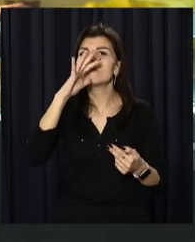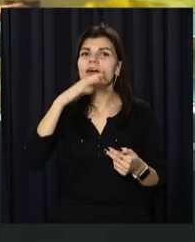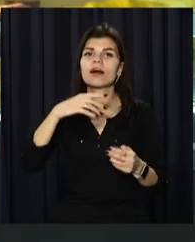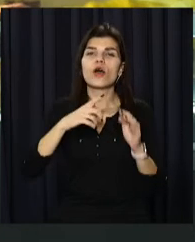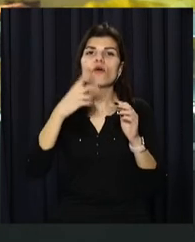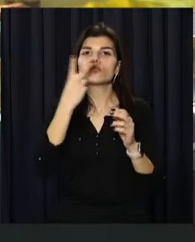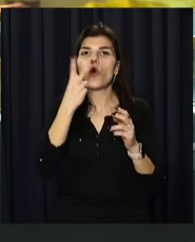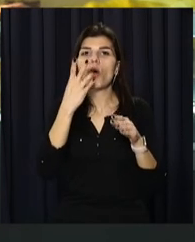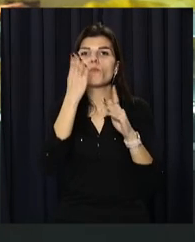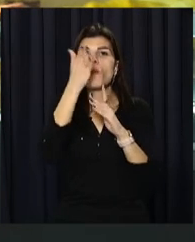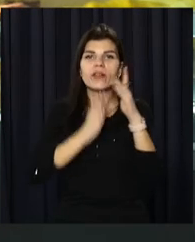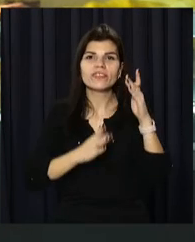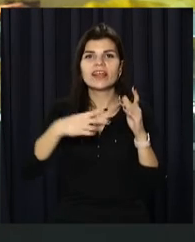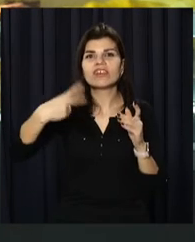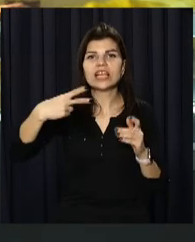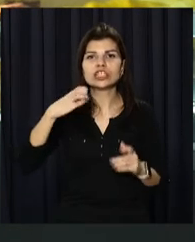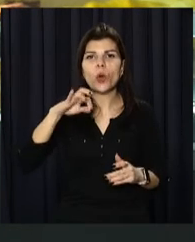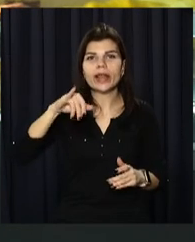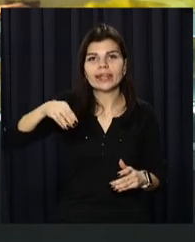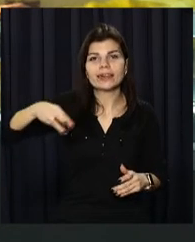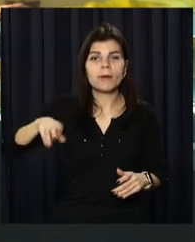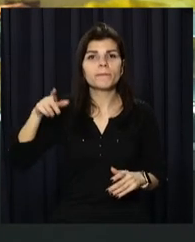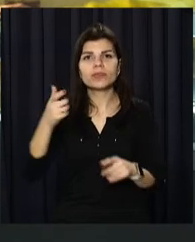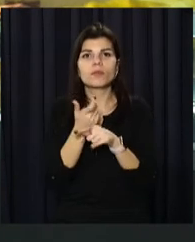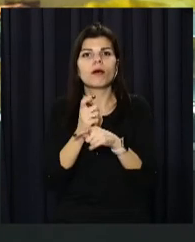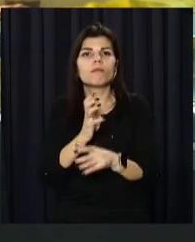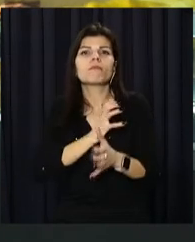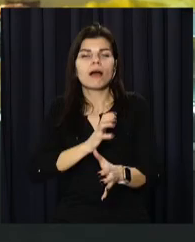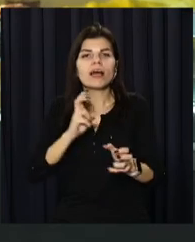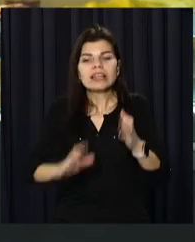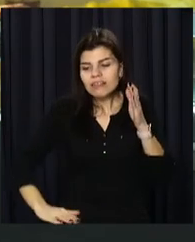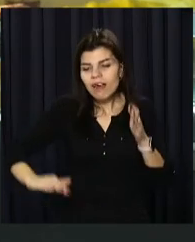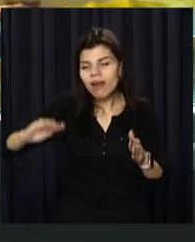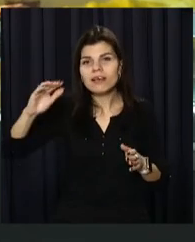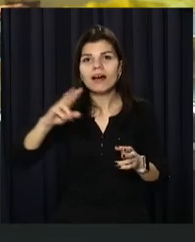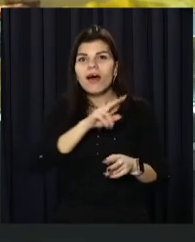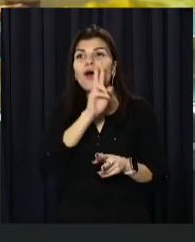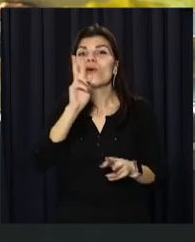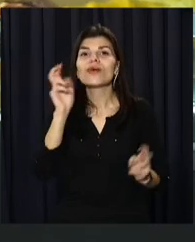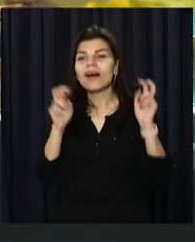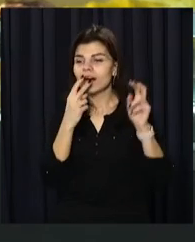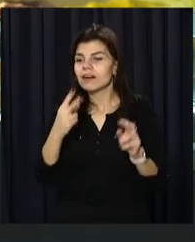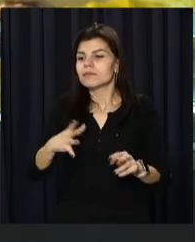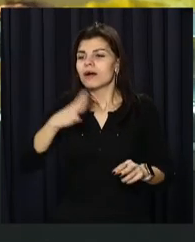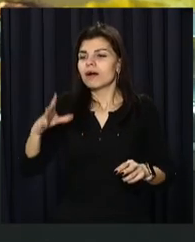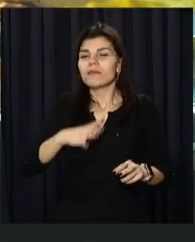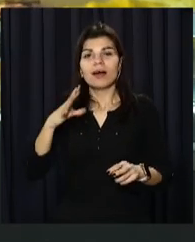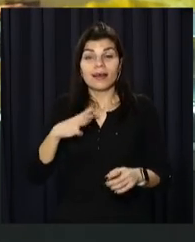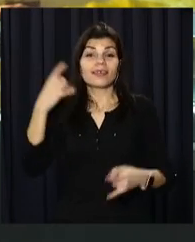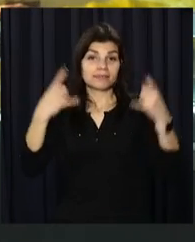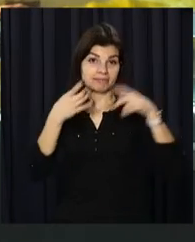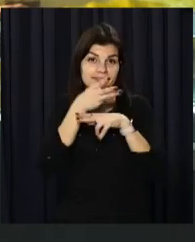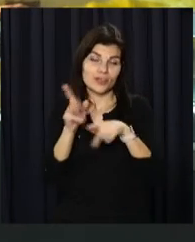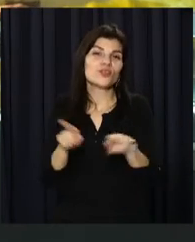20-го століття. У цьому музеї зберігається найбільший скарб – дитинство. Поринула в Минувщину і знімальна група відкритого.